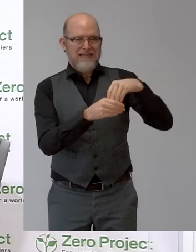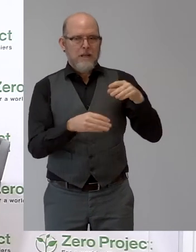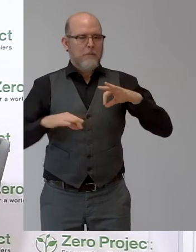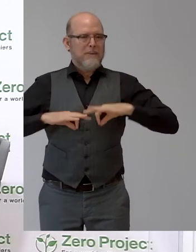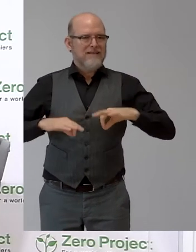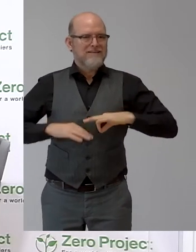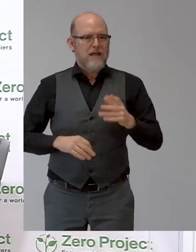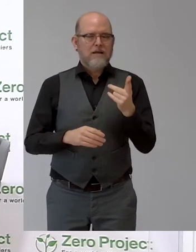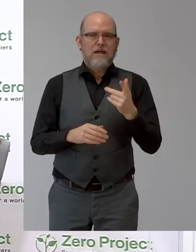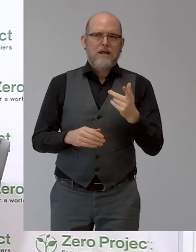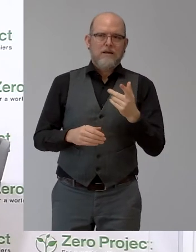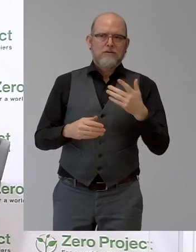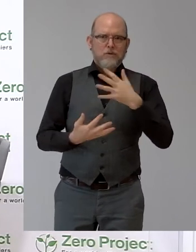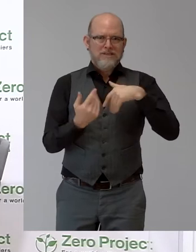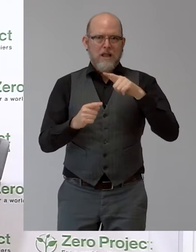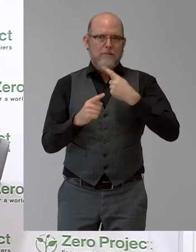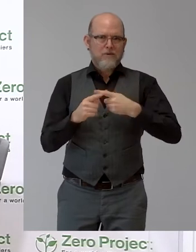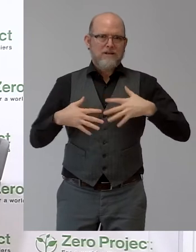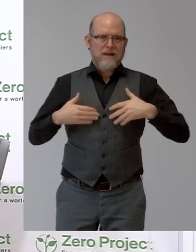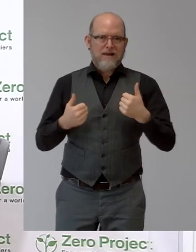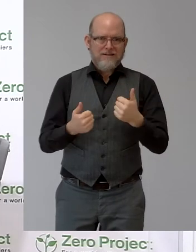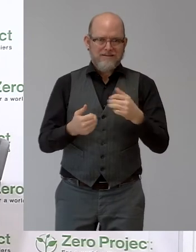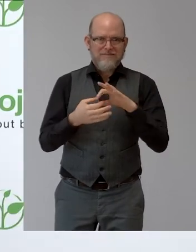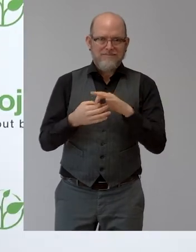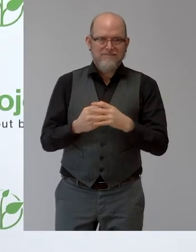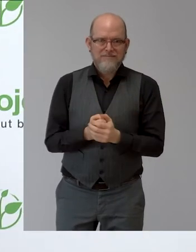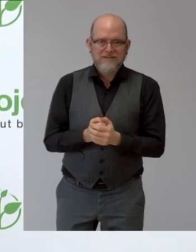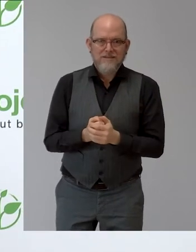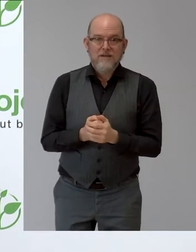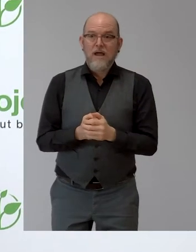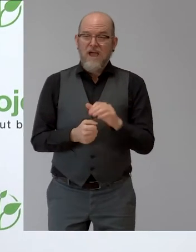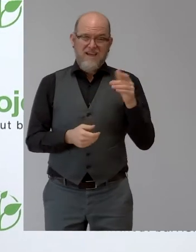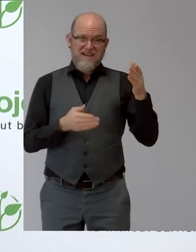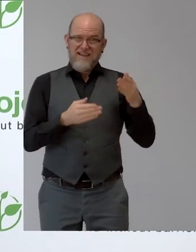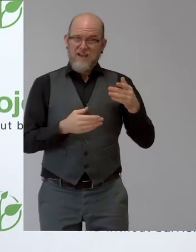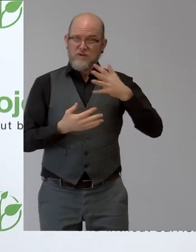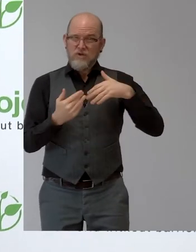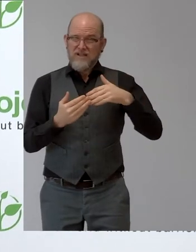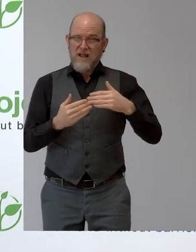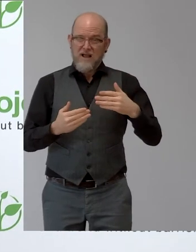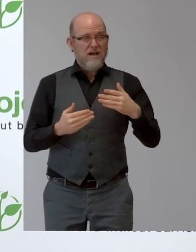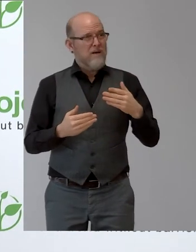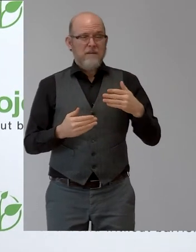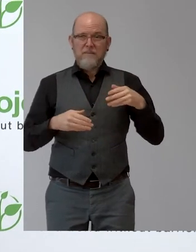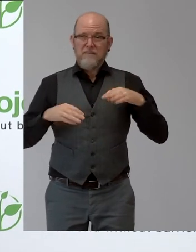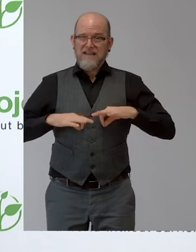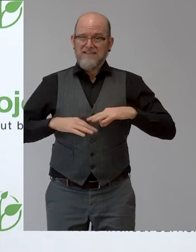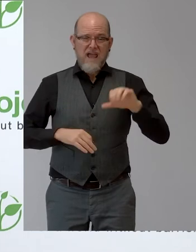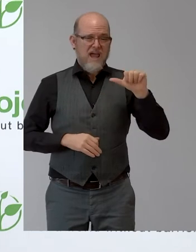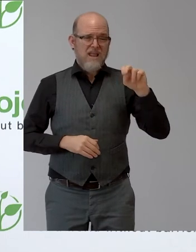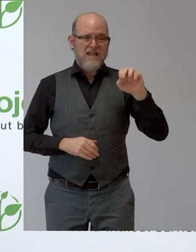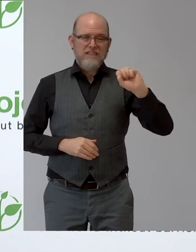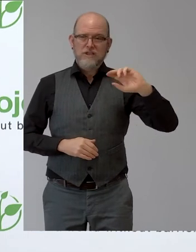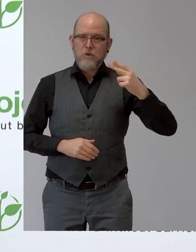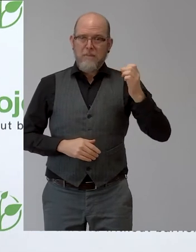Schönen guten Morgen und ich freue mich gemeinsam mit der Vorsitzenden des Monitoring-Ausschusses